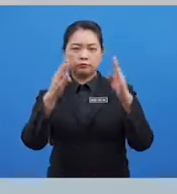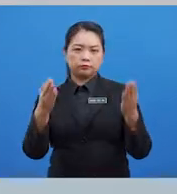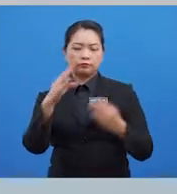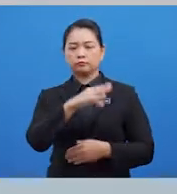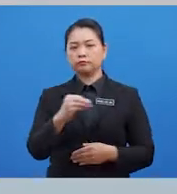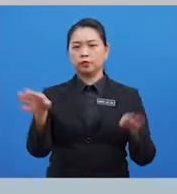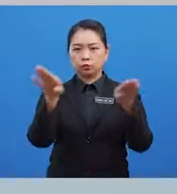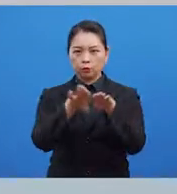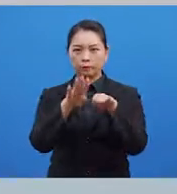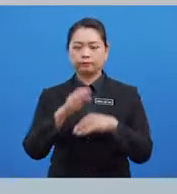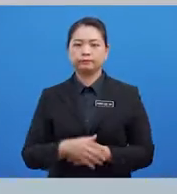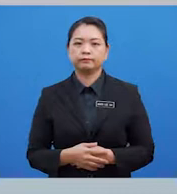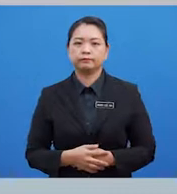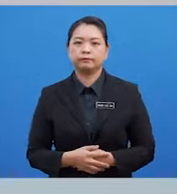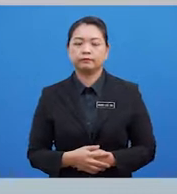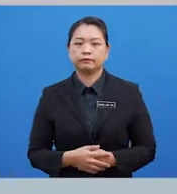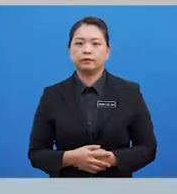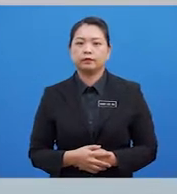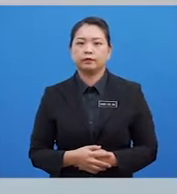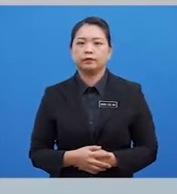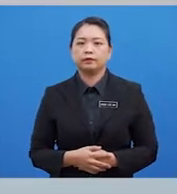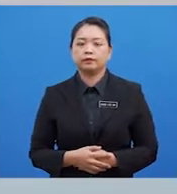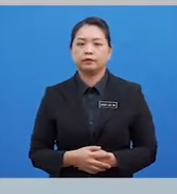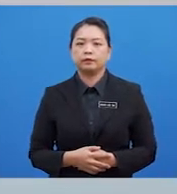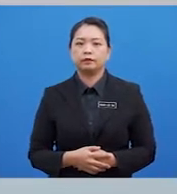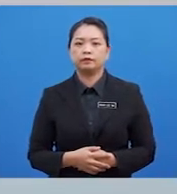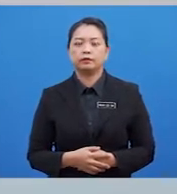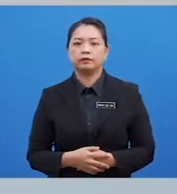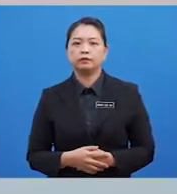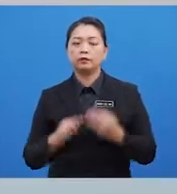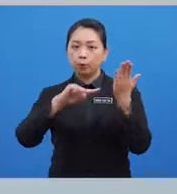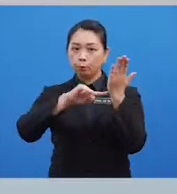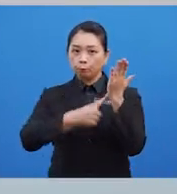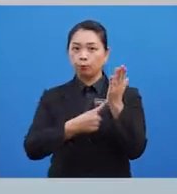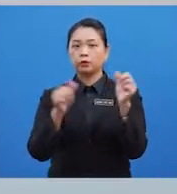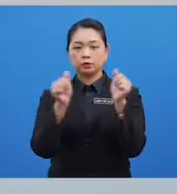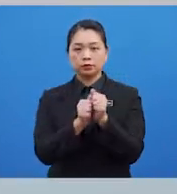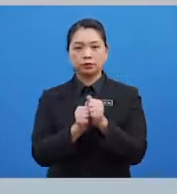Terbuka Dan Tertutup Kita Mulakan Dengan Definasi Klasifikasi Kemahiran Motor